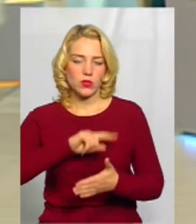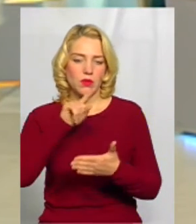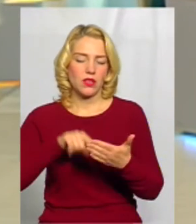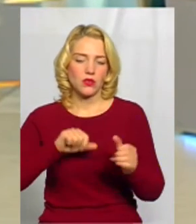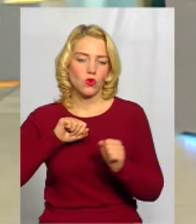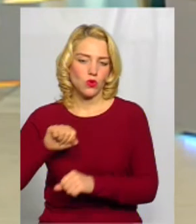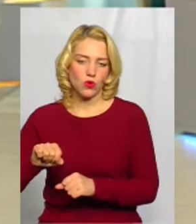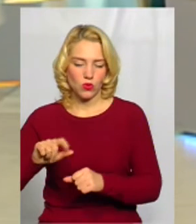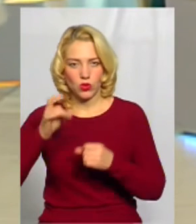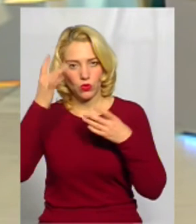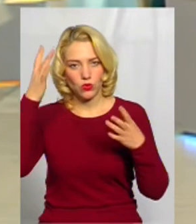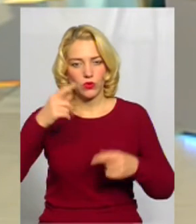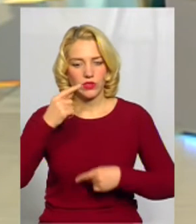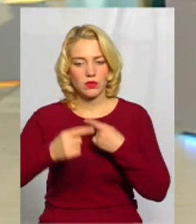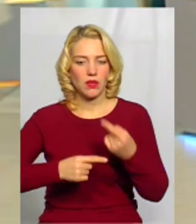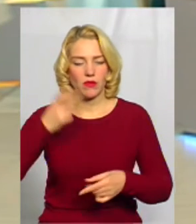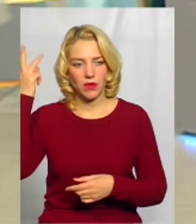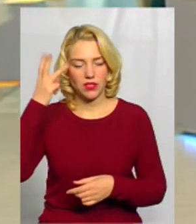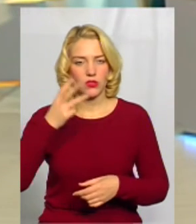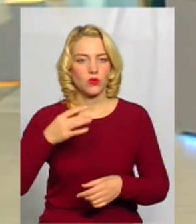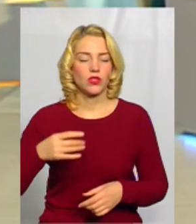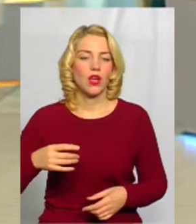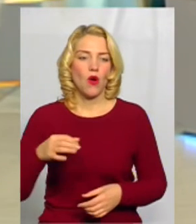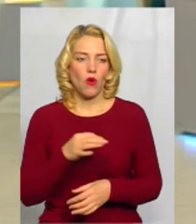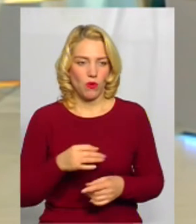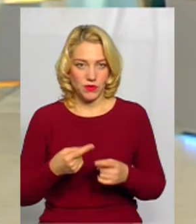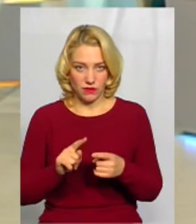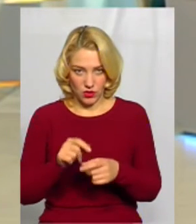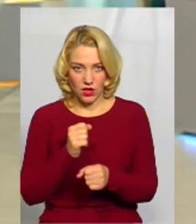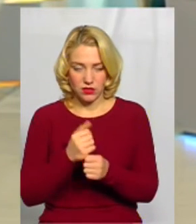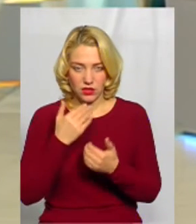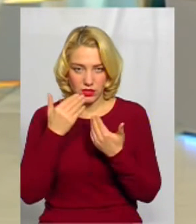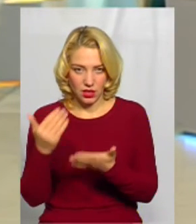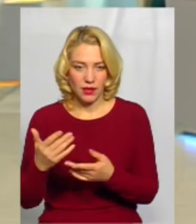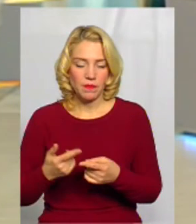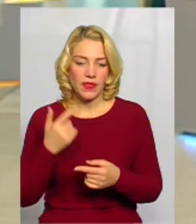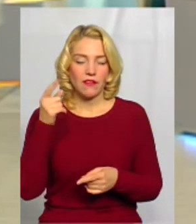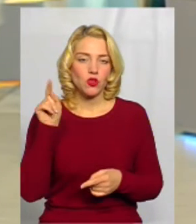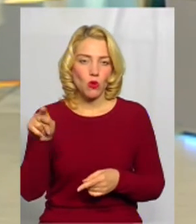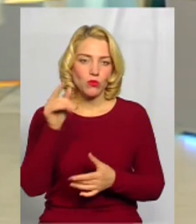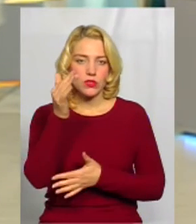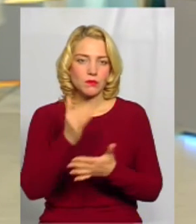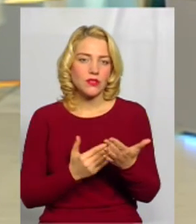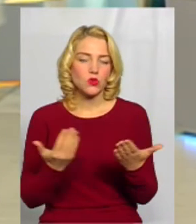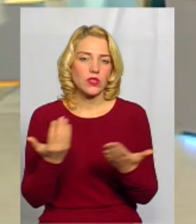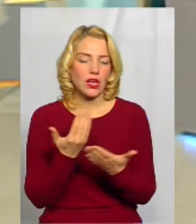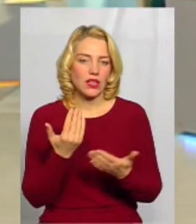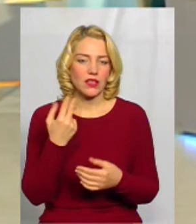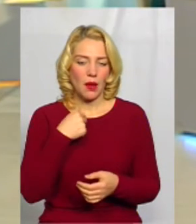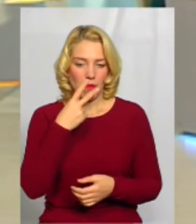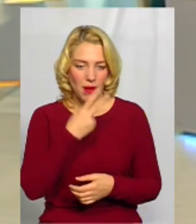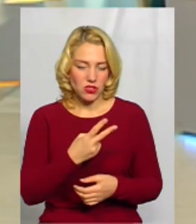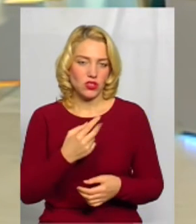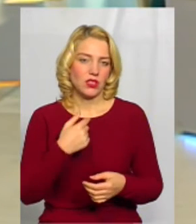охорони культурної спадщини Хмельницької області. Вона діє. Бо в тому списку, який я бачила, ви обидва